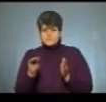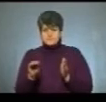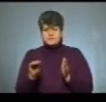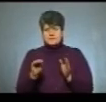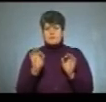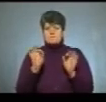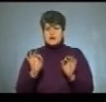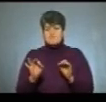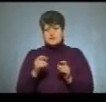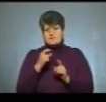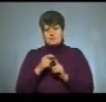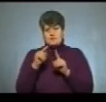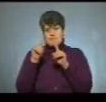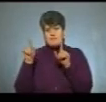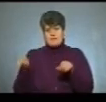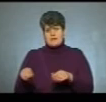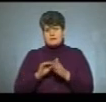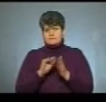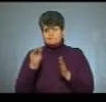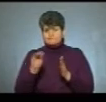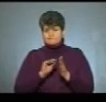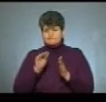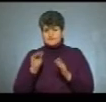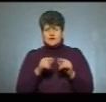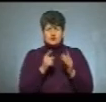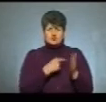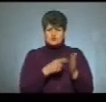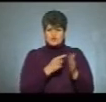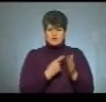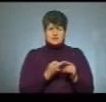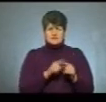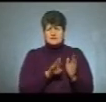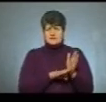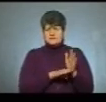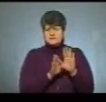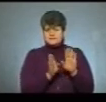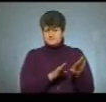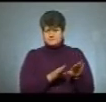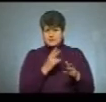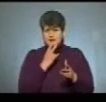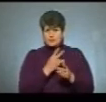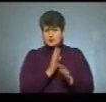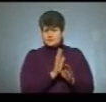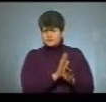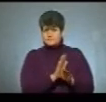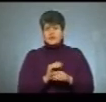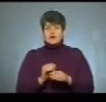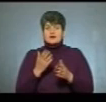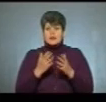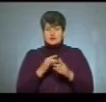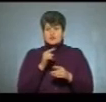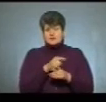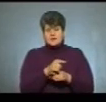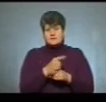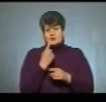правильні відповіді у бланк, бо перевіряються бланки. Зошит – це не показник, що ти правильно відповів. Якщо ти там на